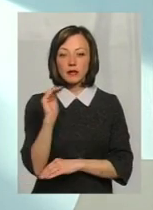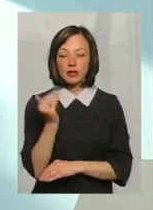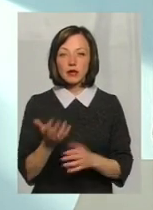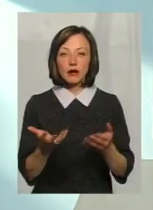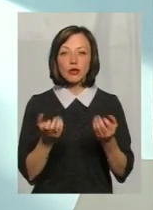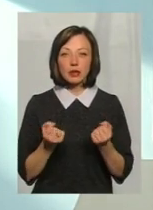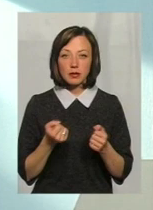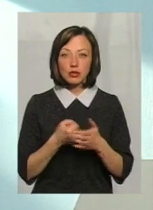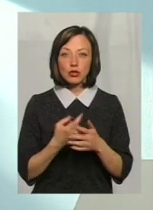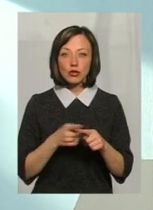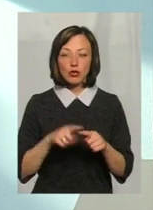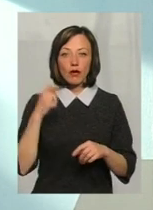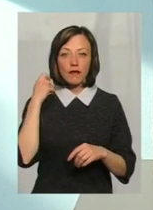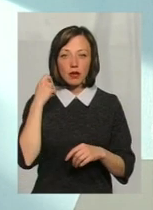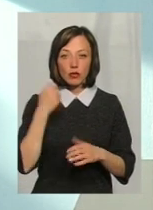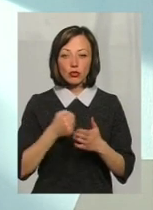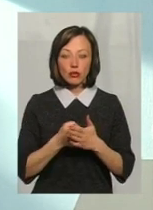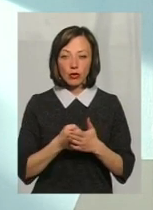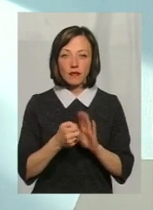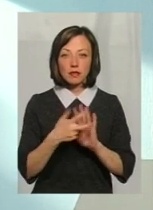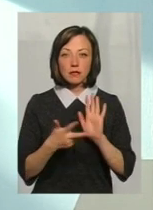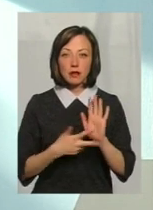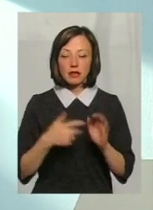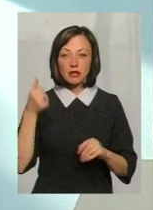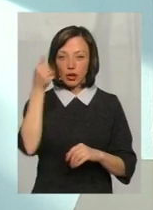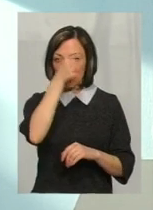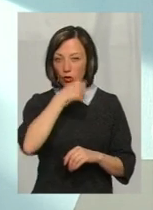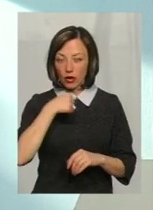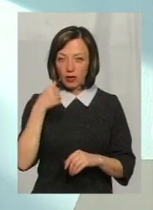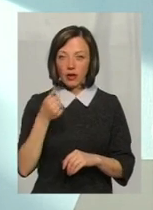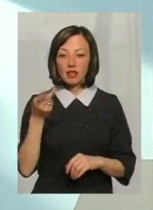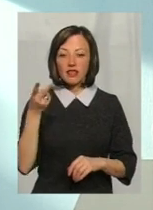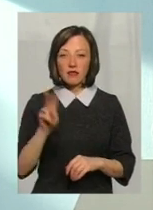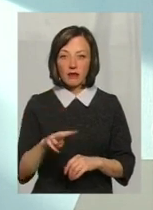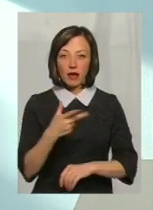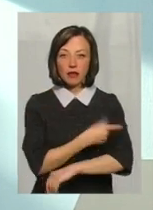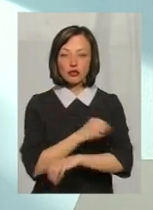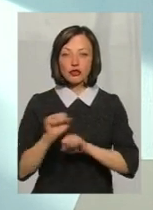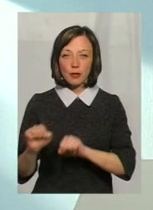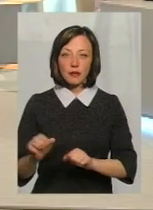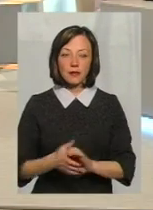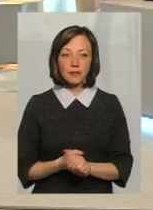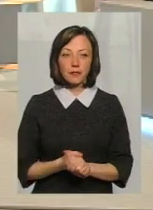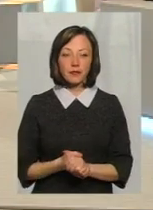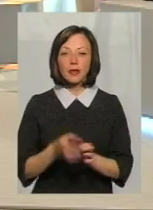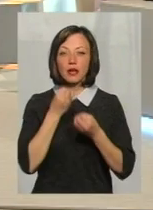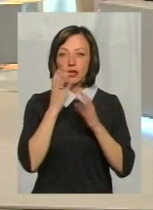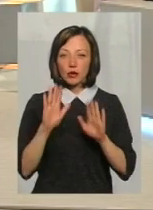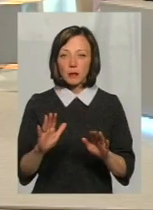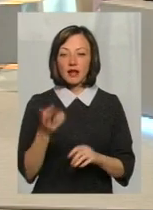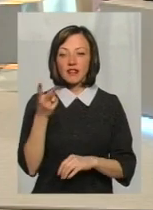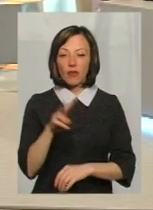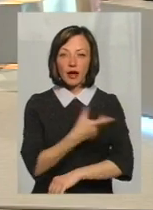отримала до цього віку, тобто до 18 років, два щеплення. Отримуємо ці два щеплення в